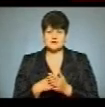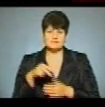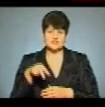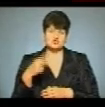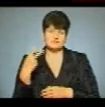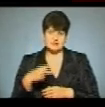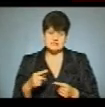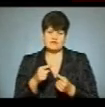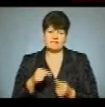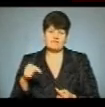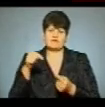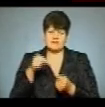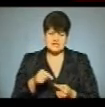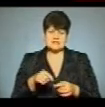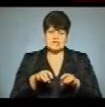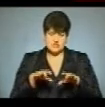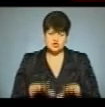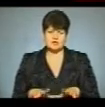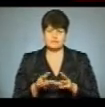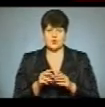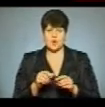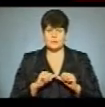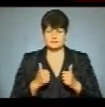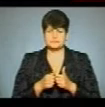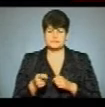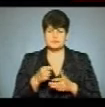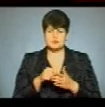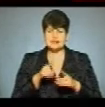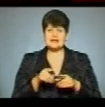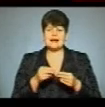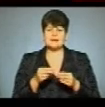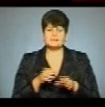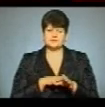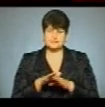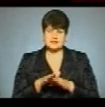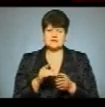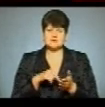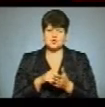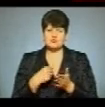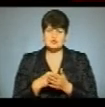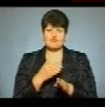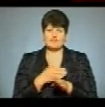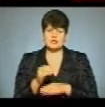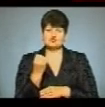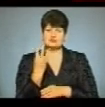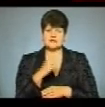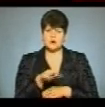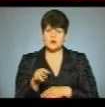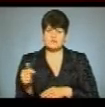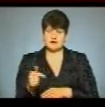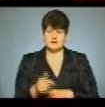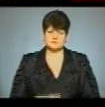визначив номінаційний комітет Тернопільської міськради. На їхню реалізацію з міського бюджету виділили 14 мільйонів гривень.